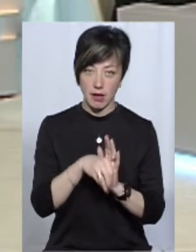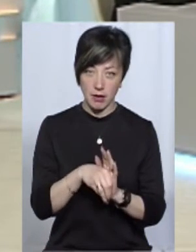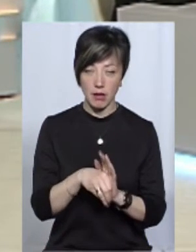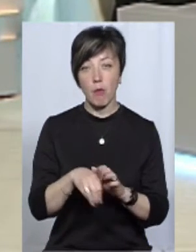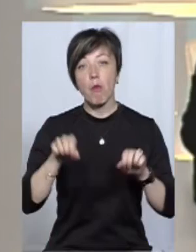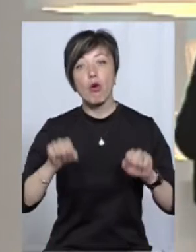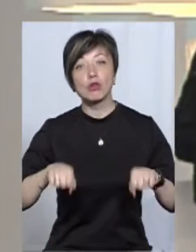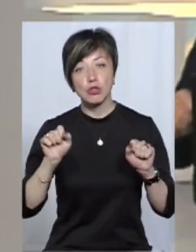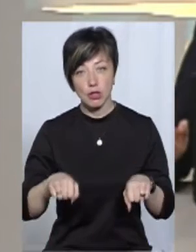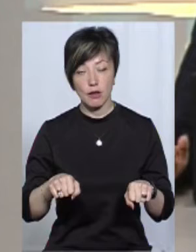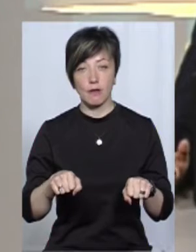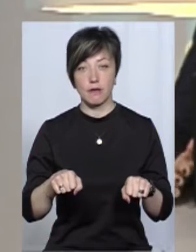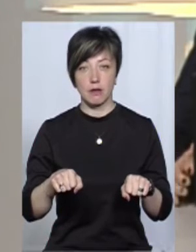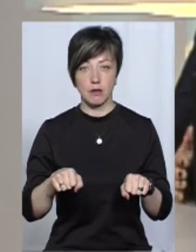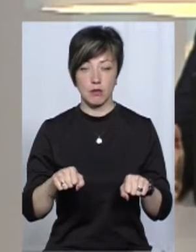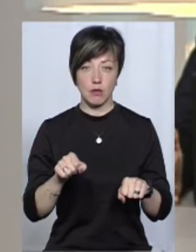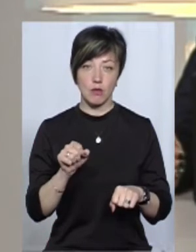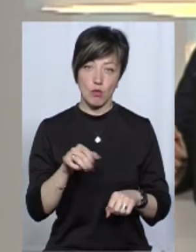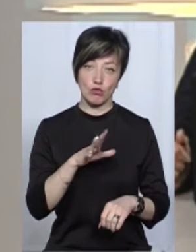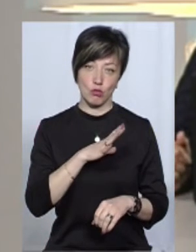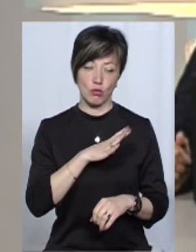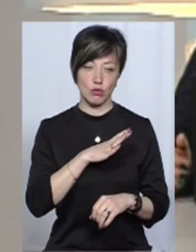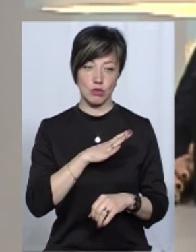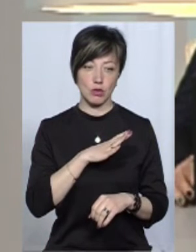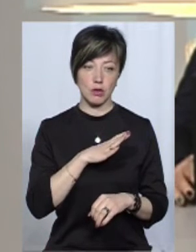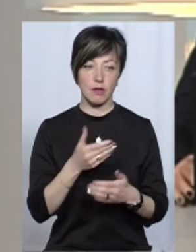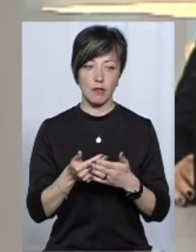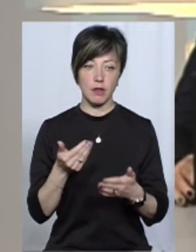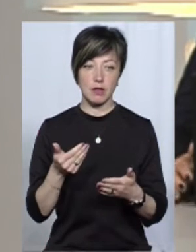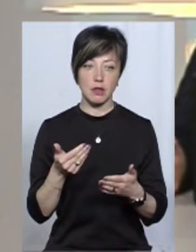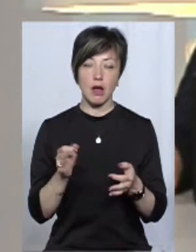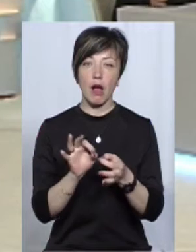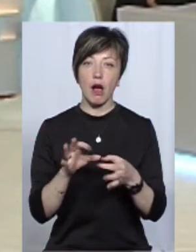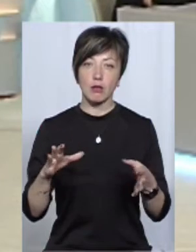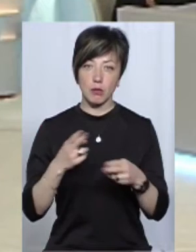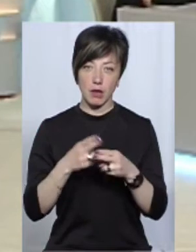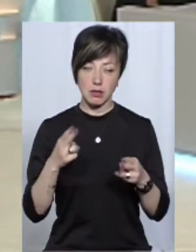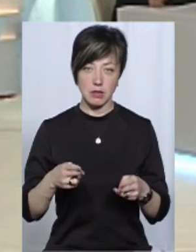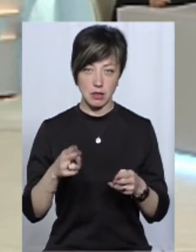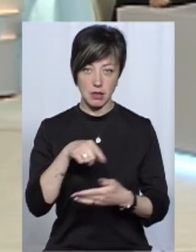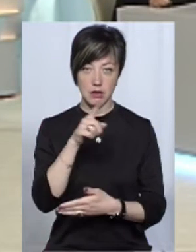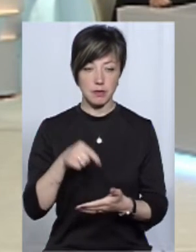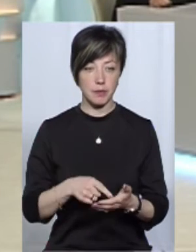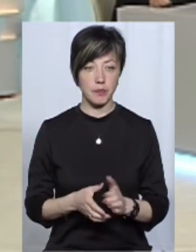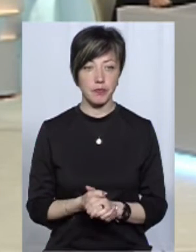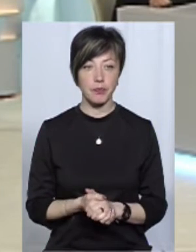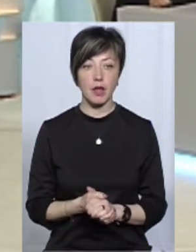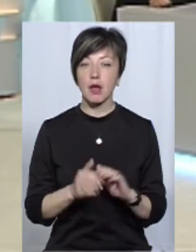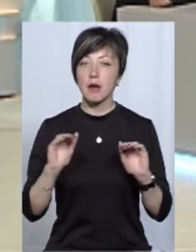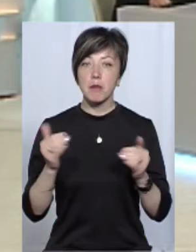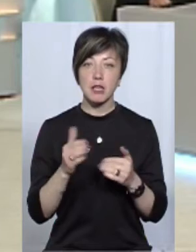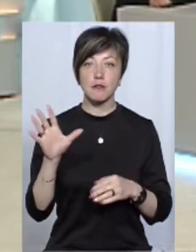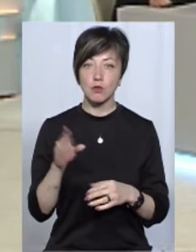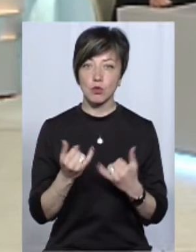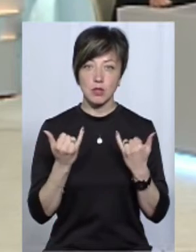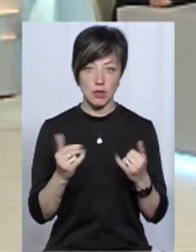теоретично можуть виходити від атомної енергетики? От менше всього